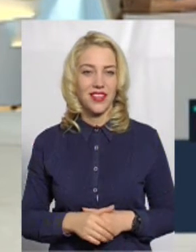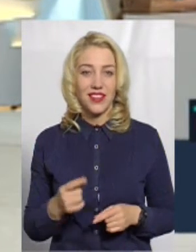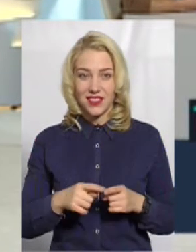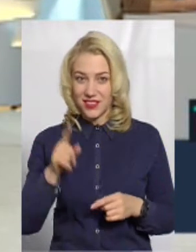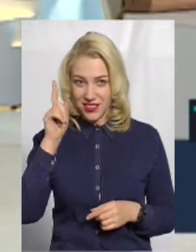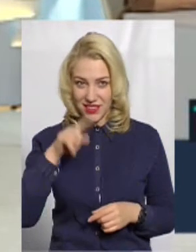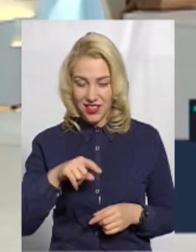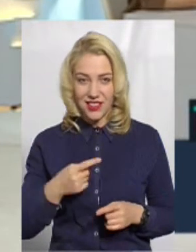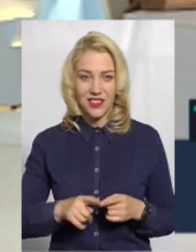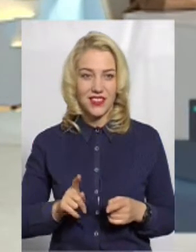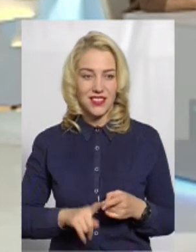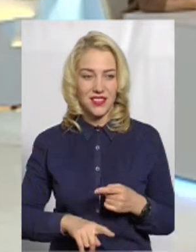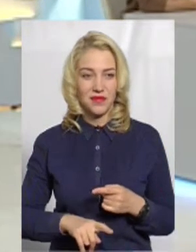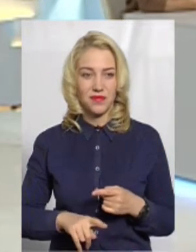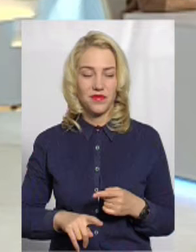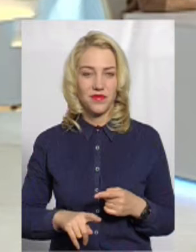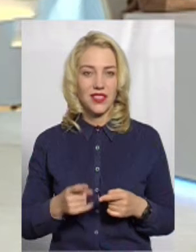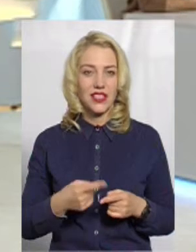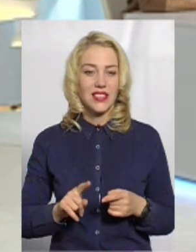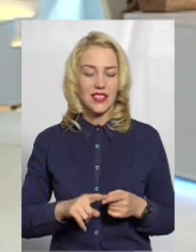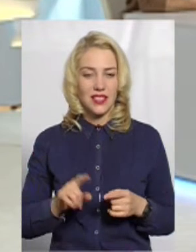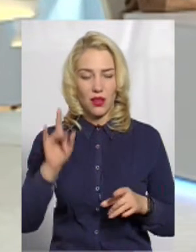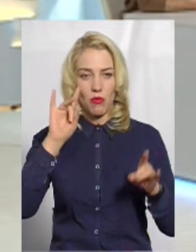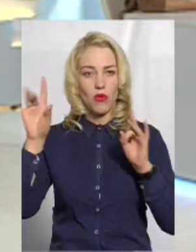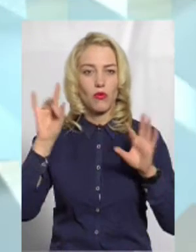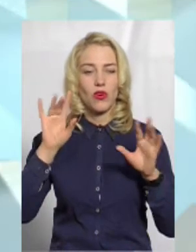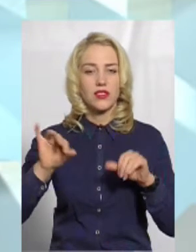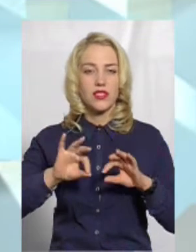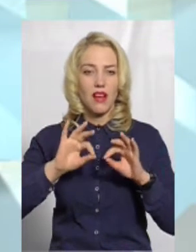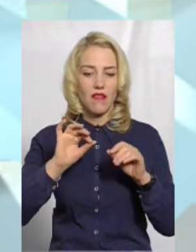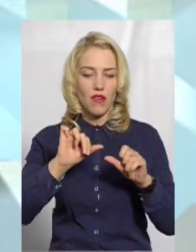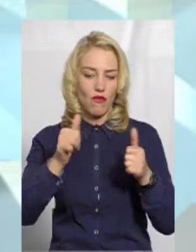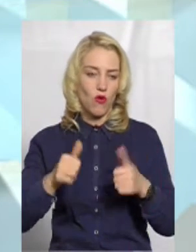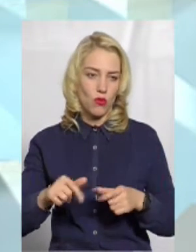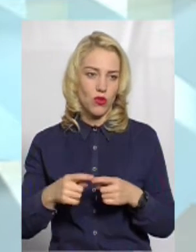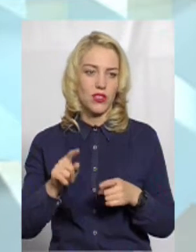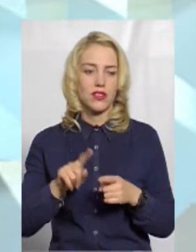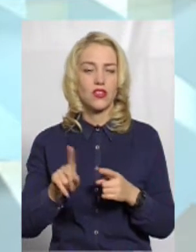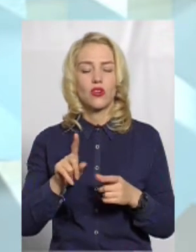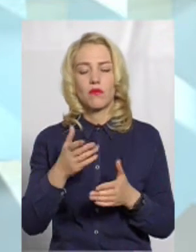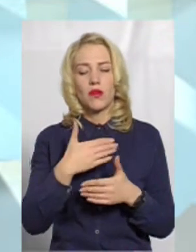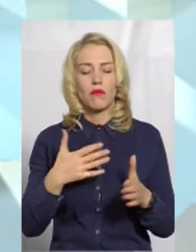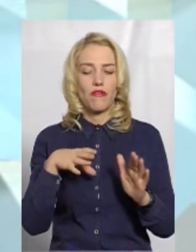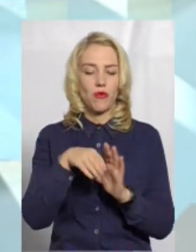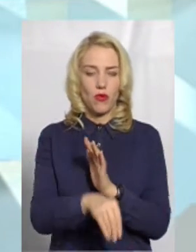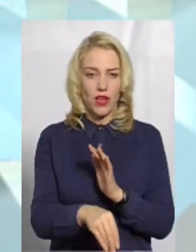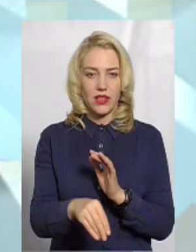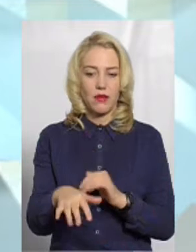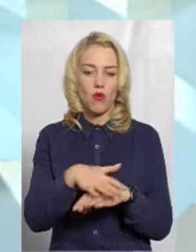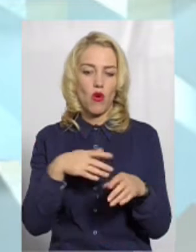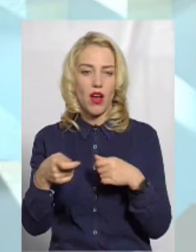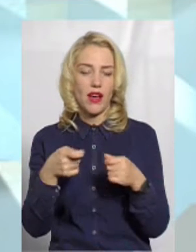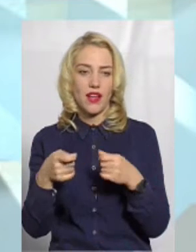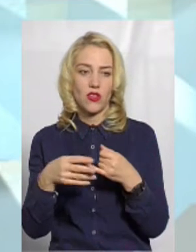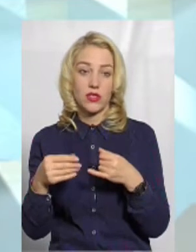в рух, це популістська така формула, що ми запровадимо ринок землі, а от